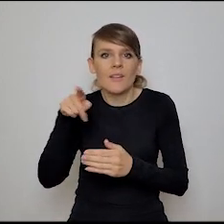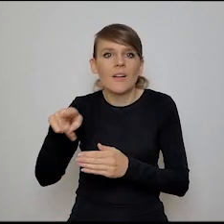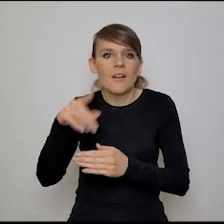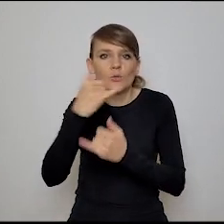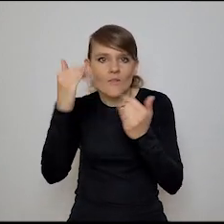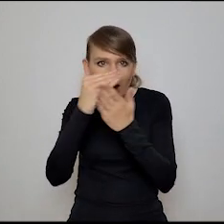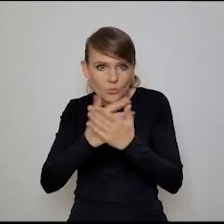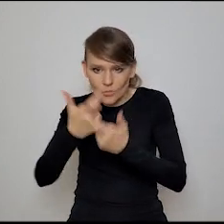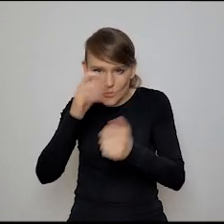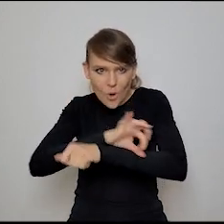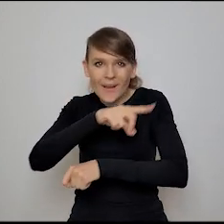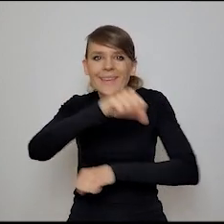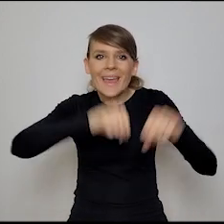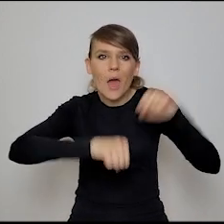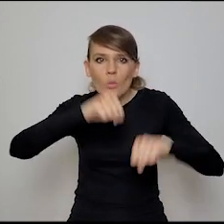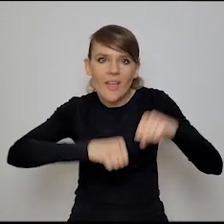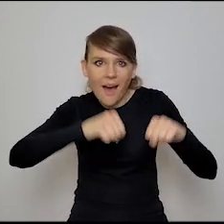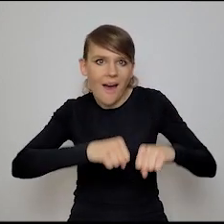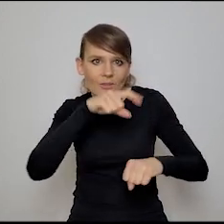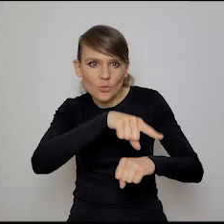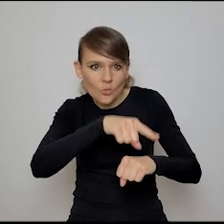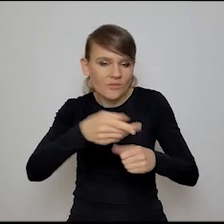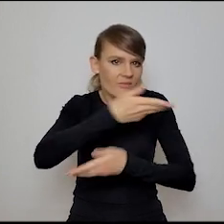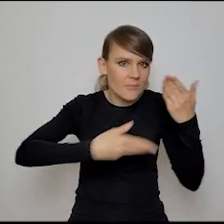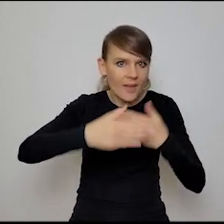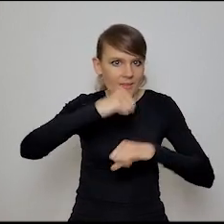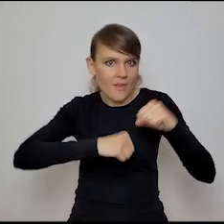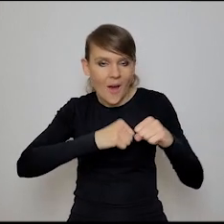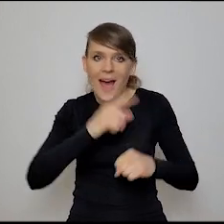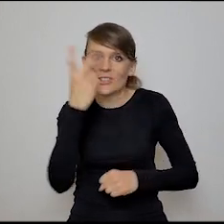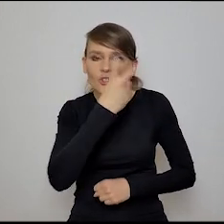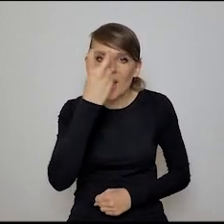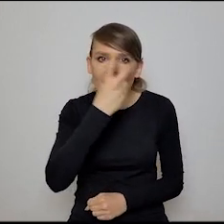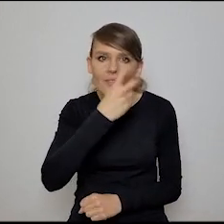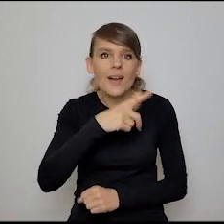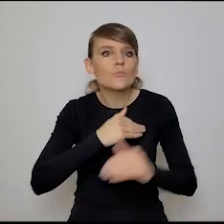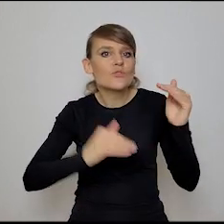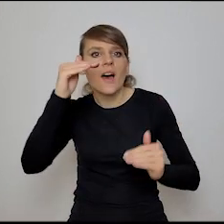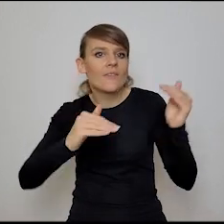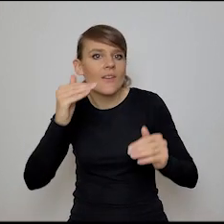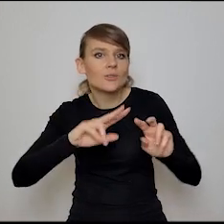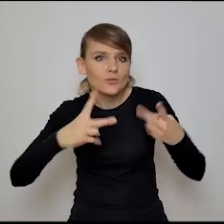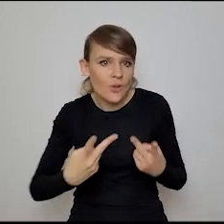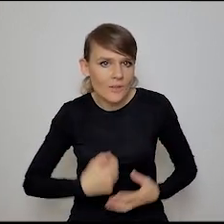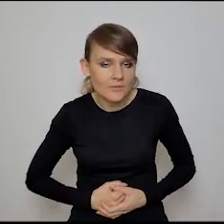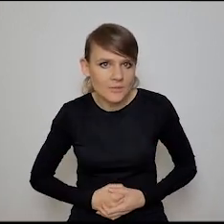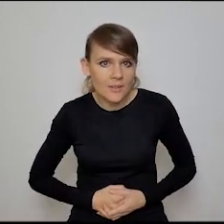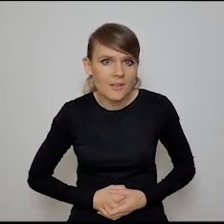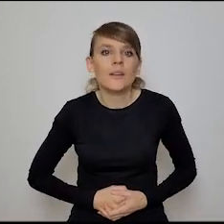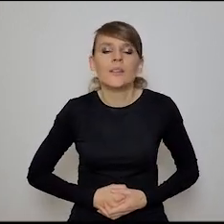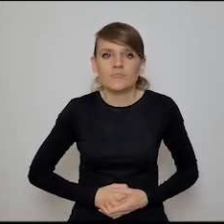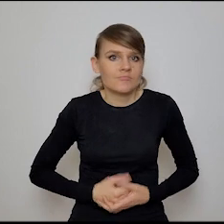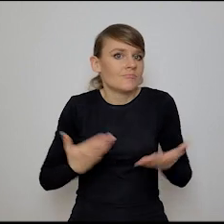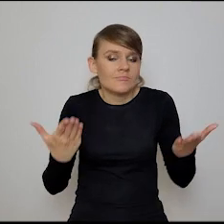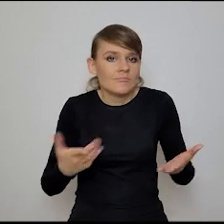giełdy. Natomiast to jest ciekawe, że jak się tworzy przewagę, ostatecznie to się sprowadza do